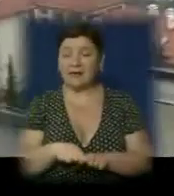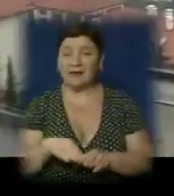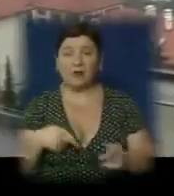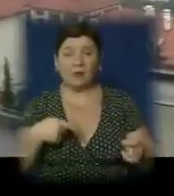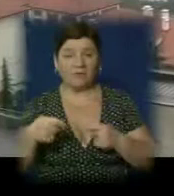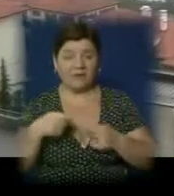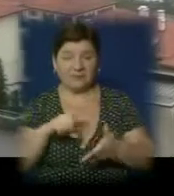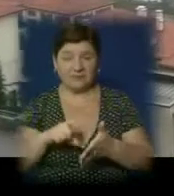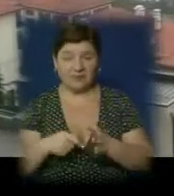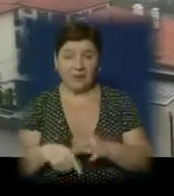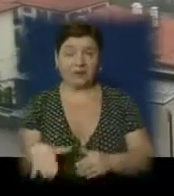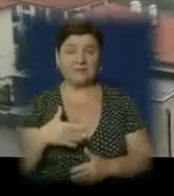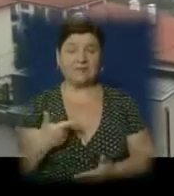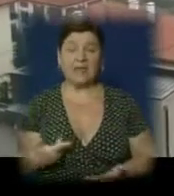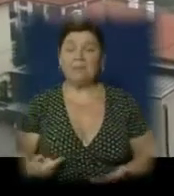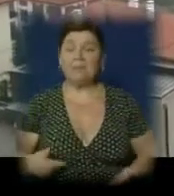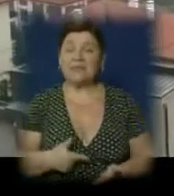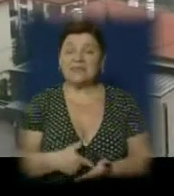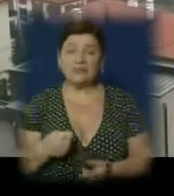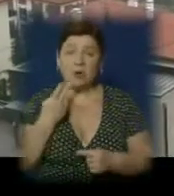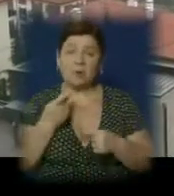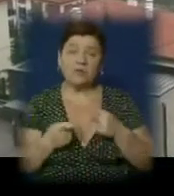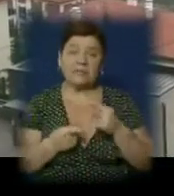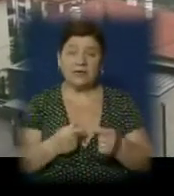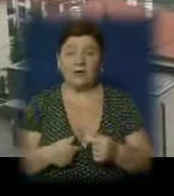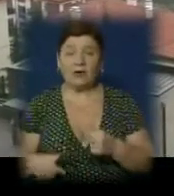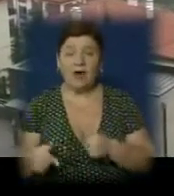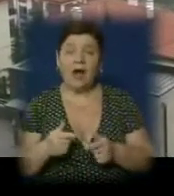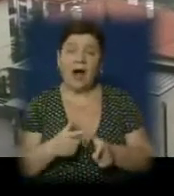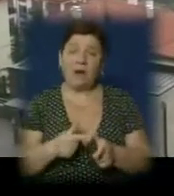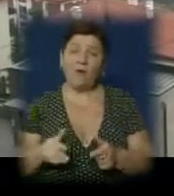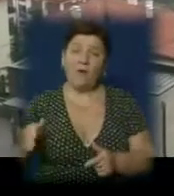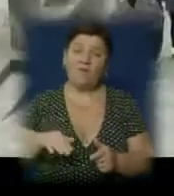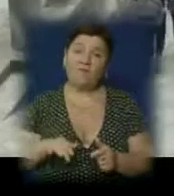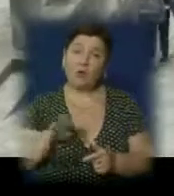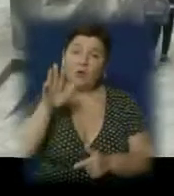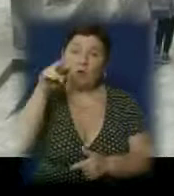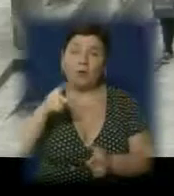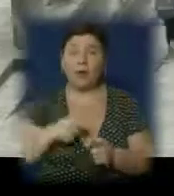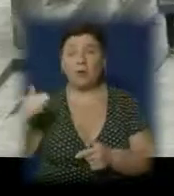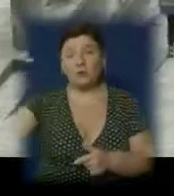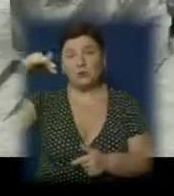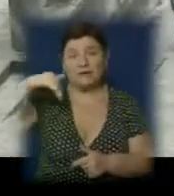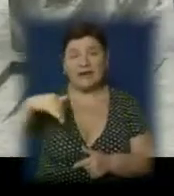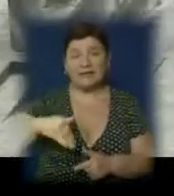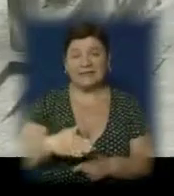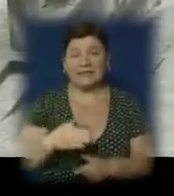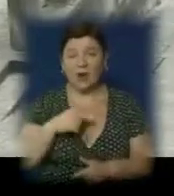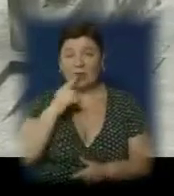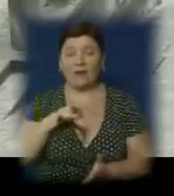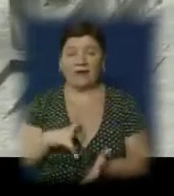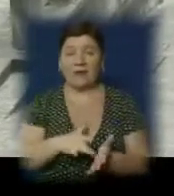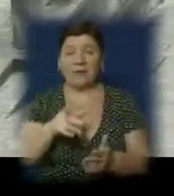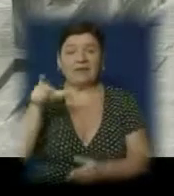Все місто побудоване так, що постійно доводиться або йти вгору, або спускатися вниз, ділиться враженнями мандрівник.